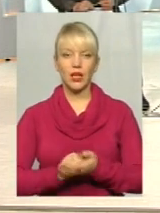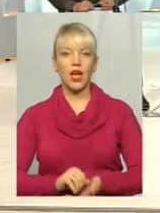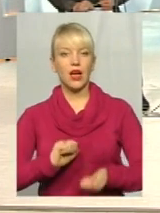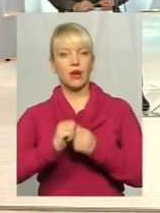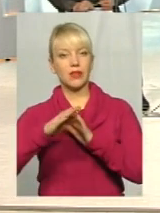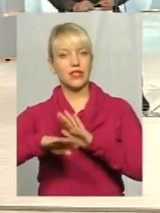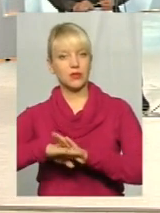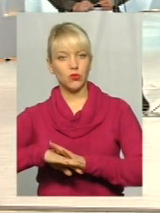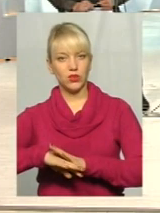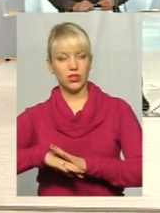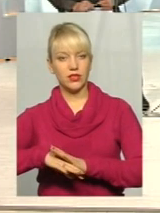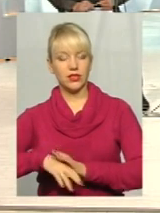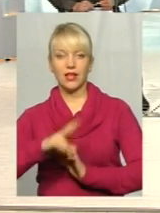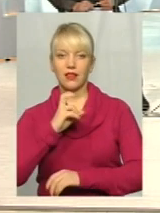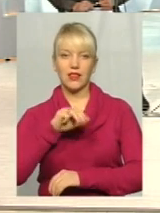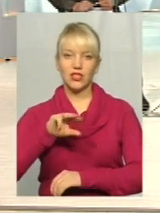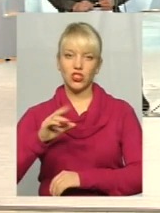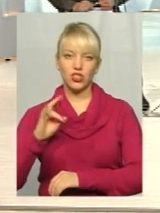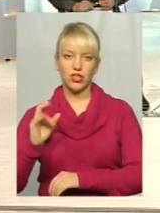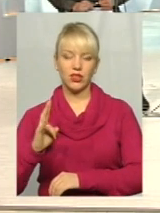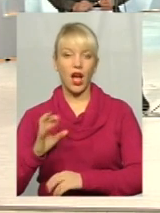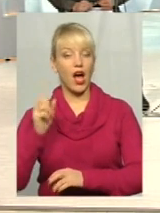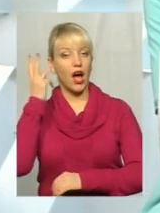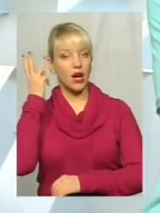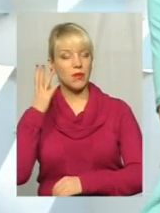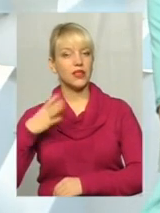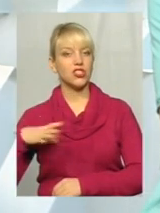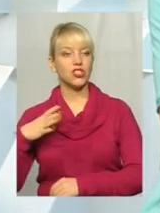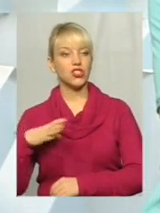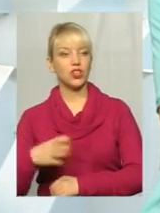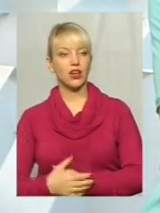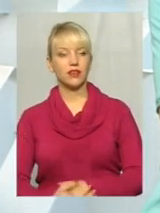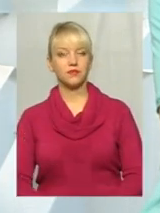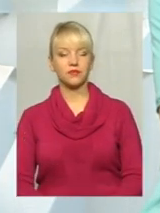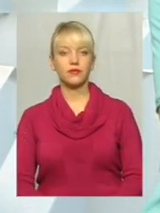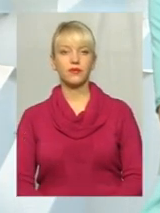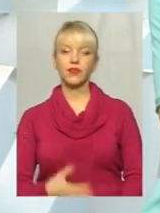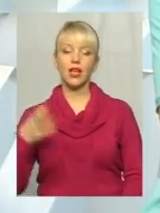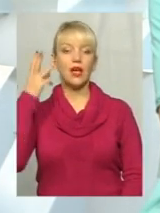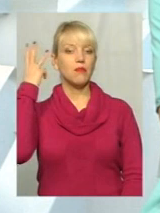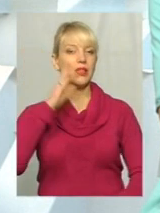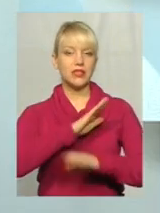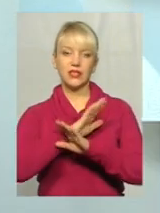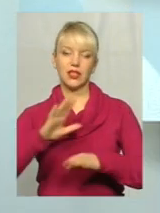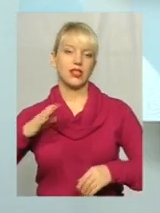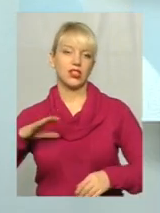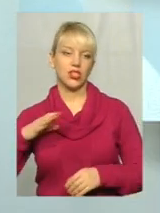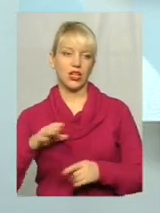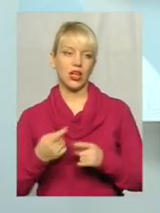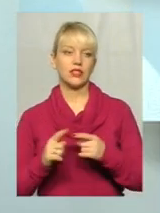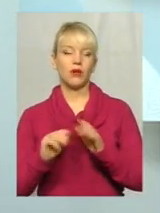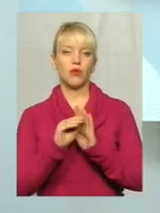'янець-Подільський, Некішин, а Хмельницький чекає? Хмельницький не чекає. Дана програма була розроблена